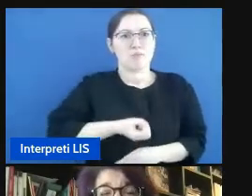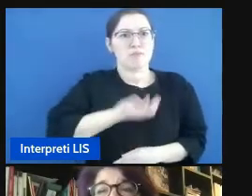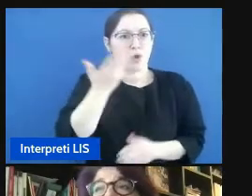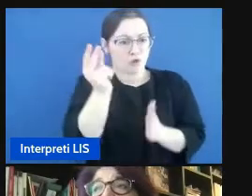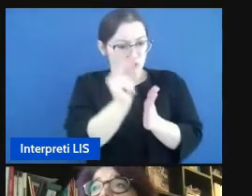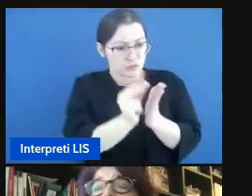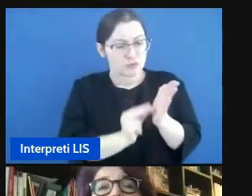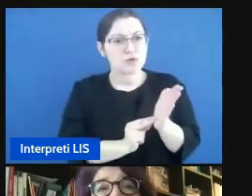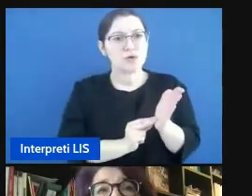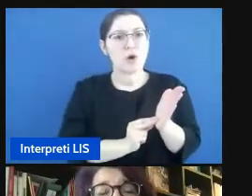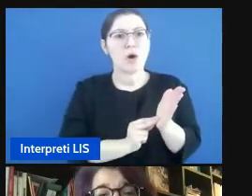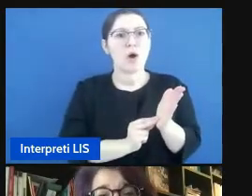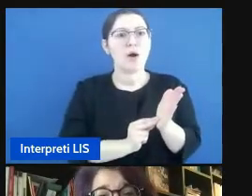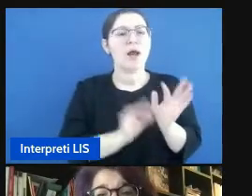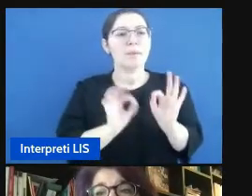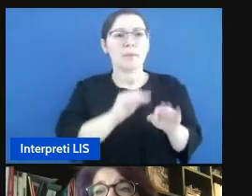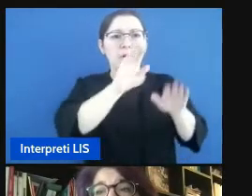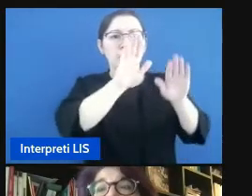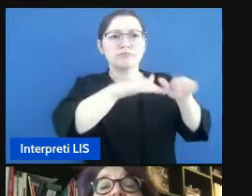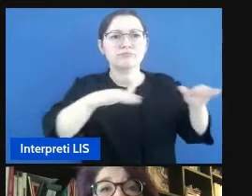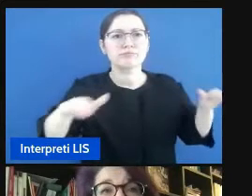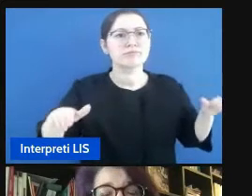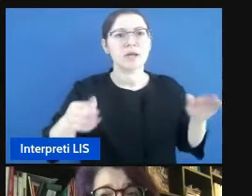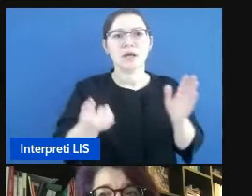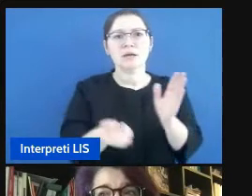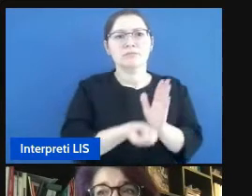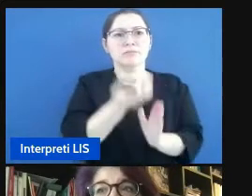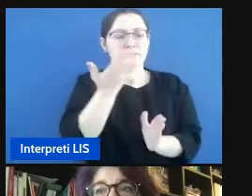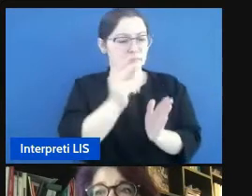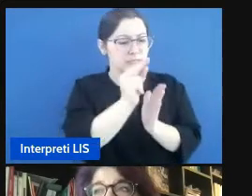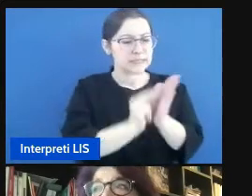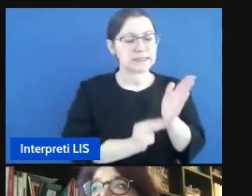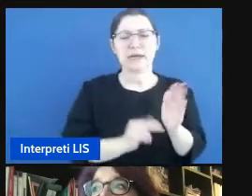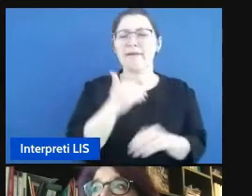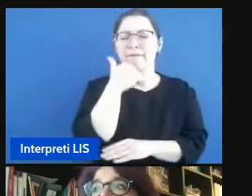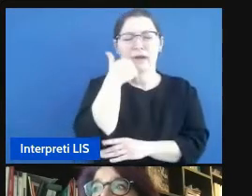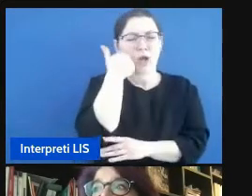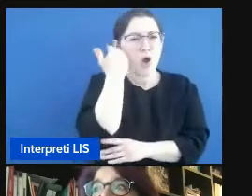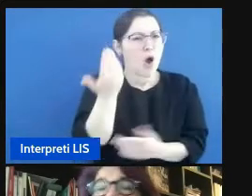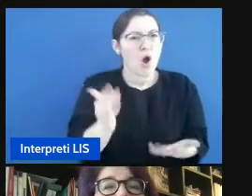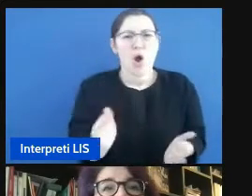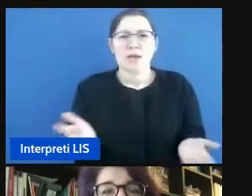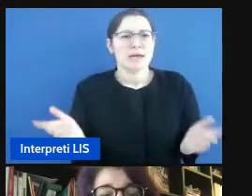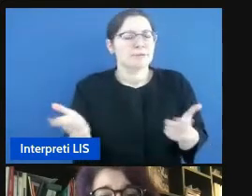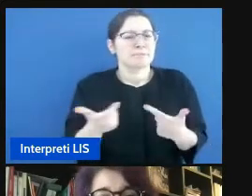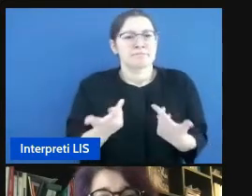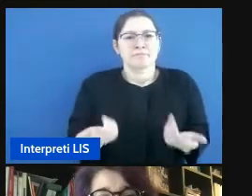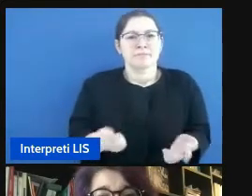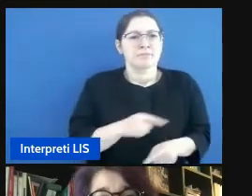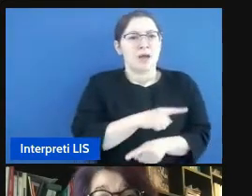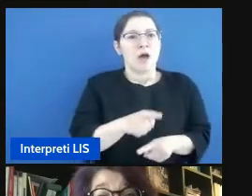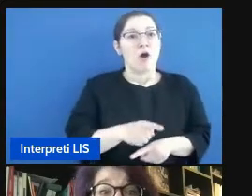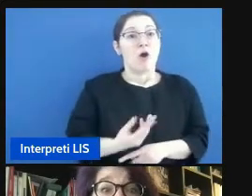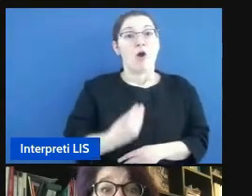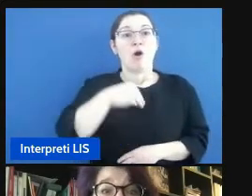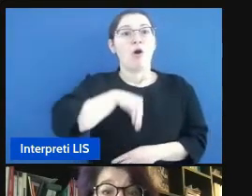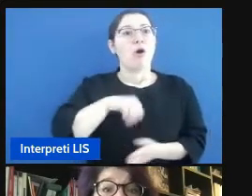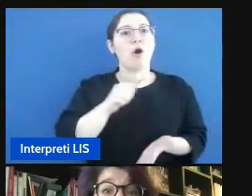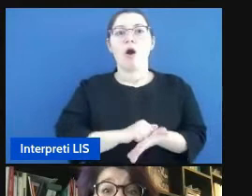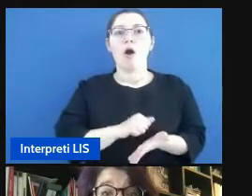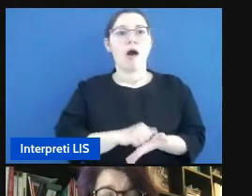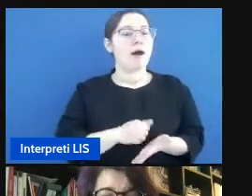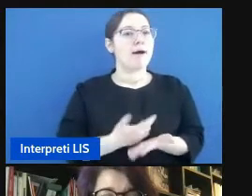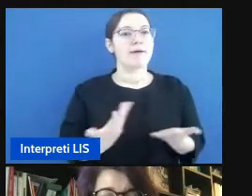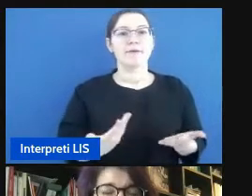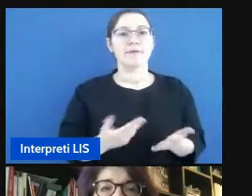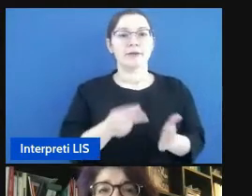scritta, cioè loro non producono più. Si vergognano di scrivere perché sono convinti di scrivere male e invece no,